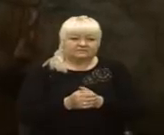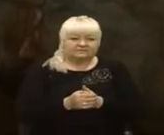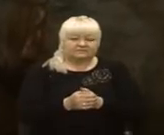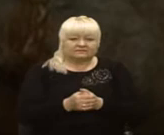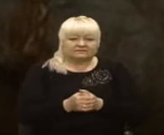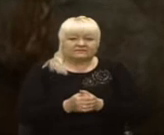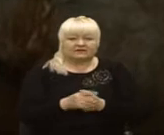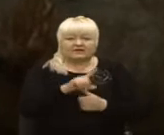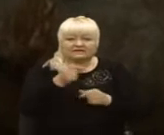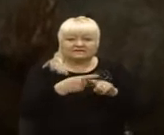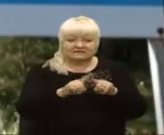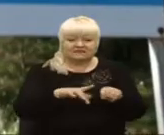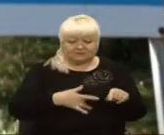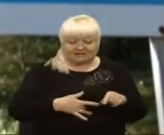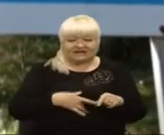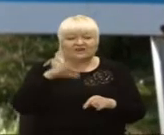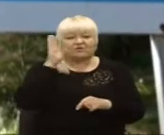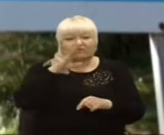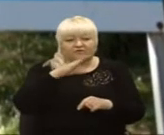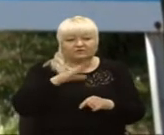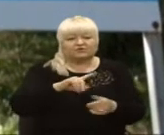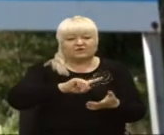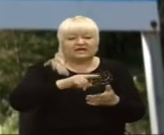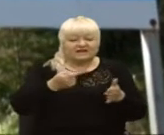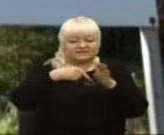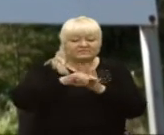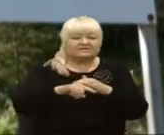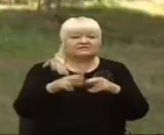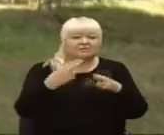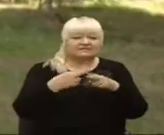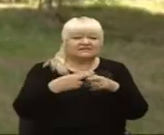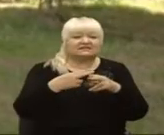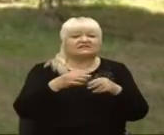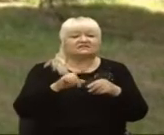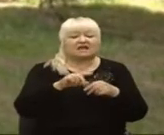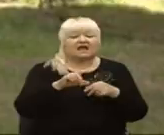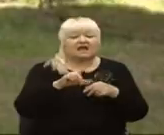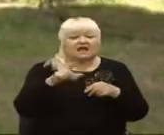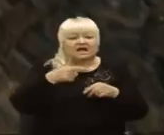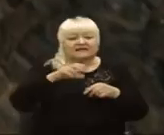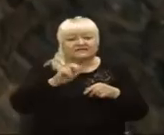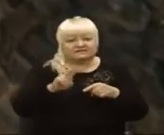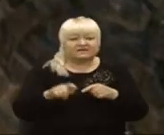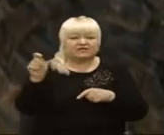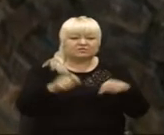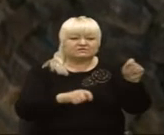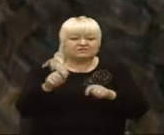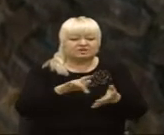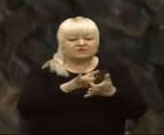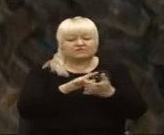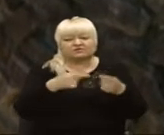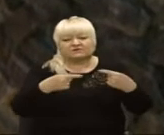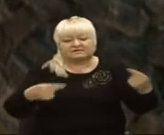Саме за нею, мінеральною водою із містом заліза чи гліцерину, у Східницю з'їжджаються туристи з різних регіонів